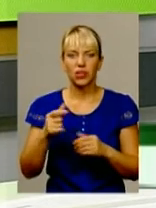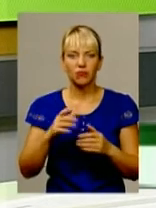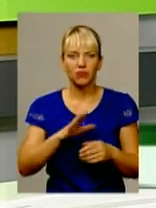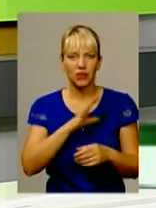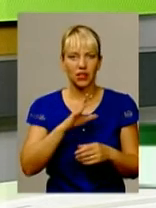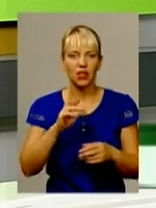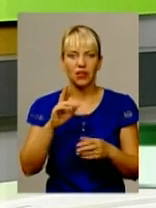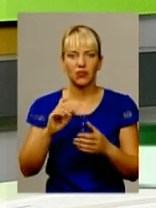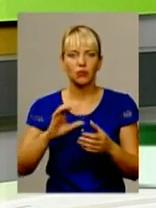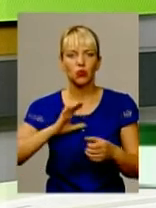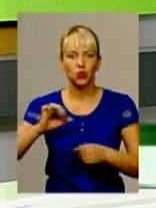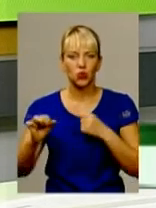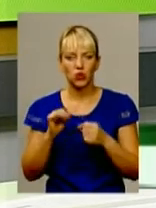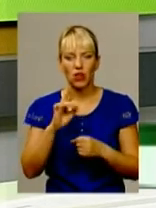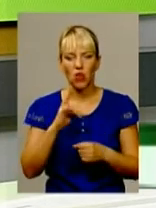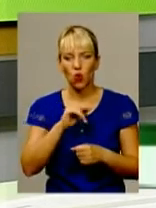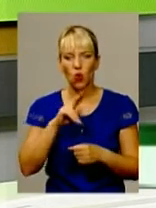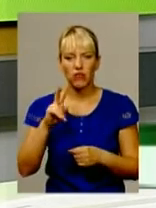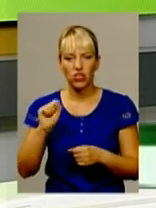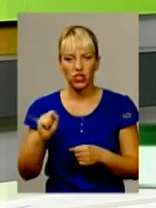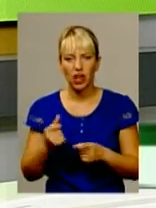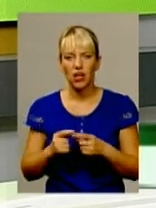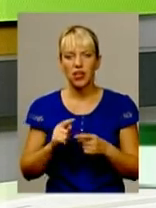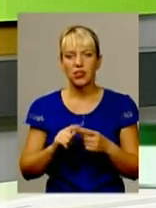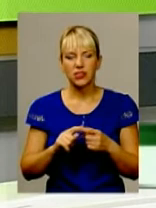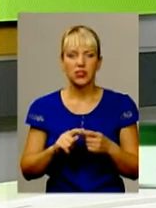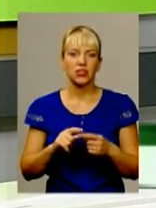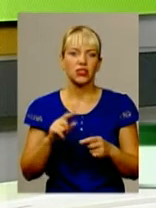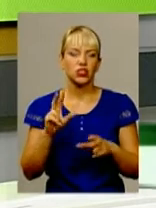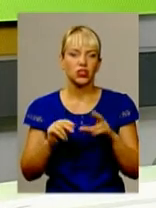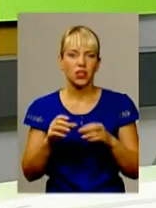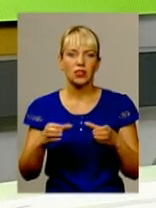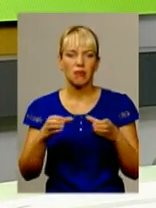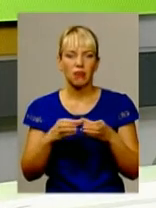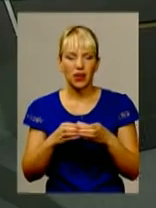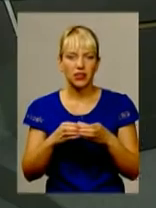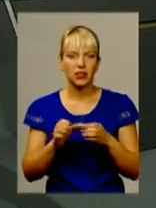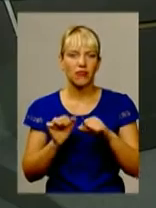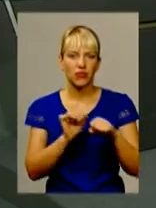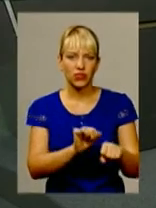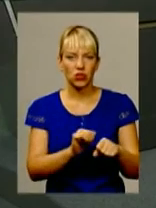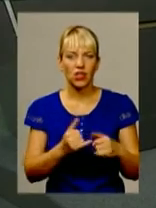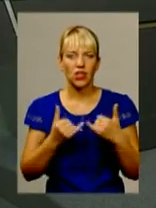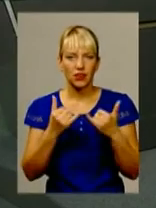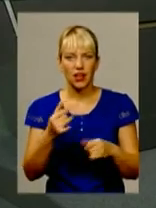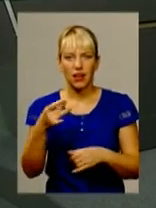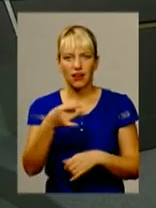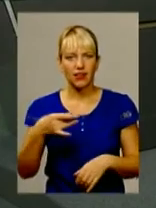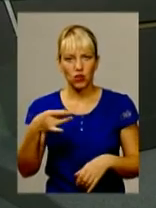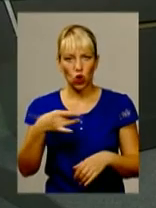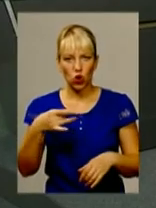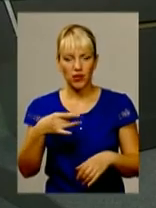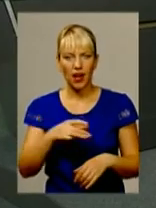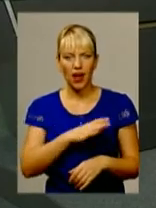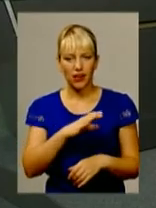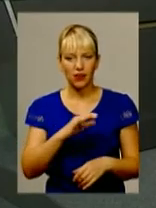партія «Відродження» «Наш край» це партія, яка є, так сказати, відстойниками для регіоналів. Перш ніж вони, напевно, що